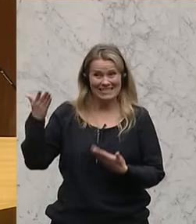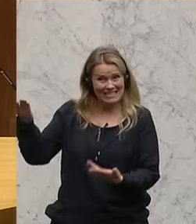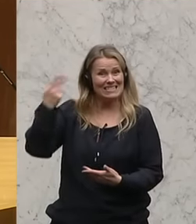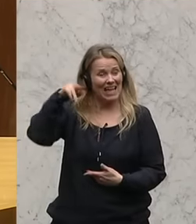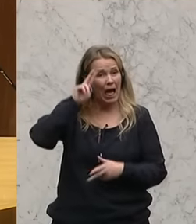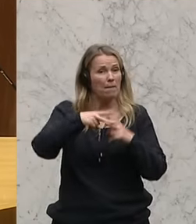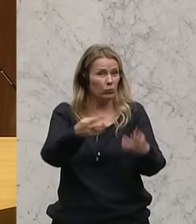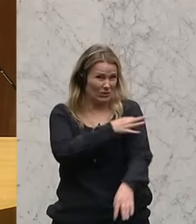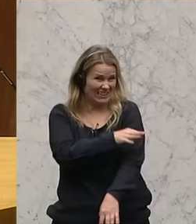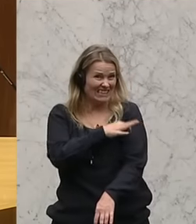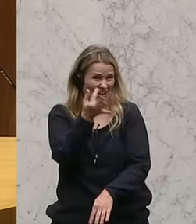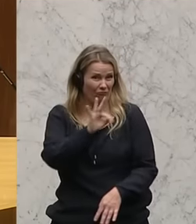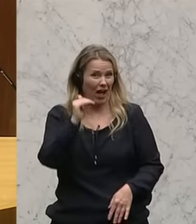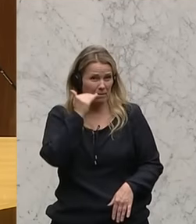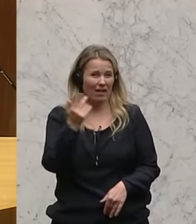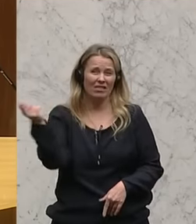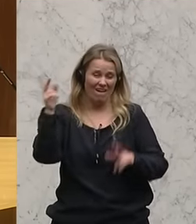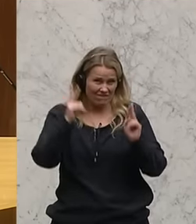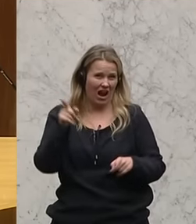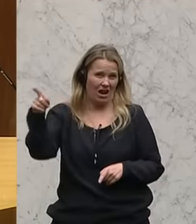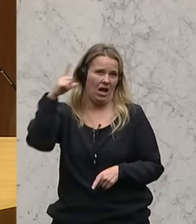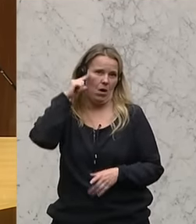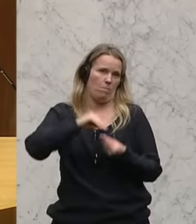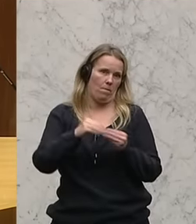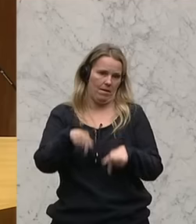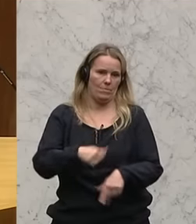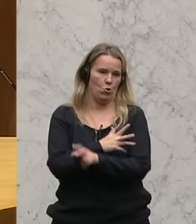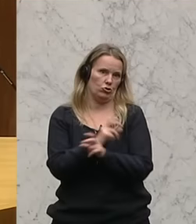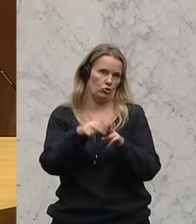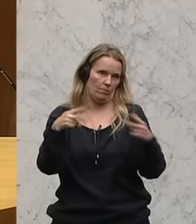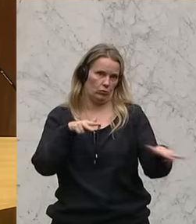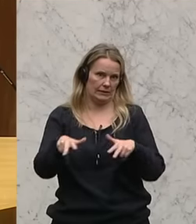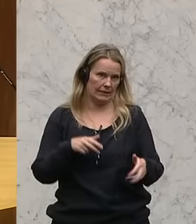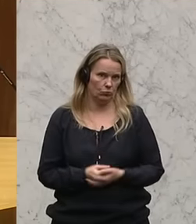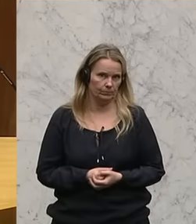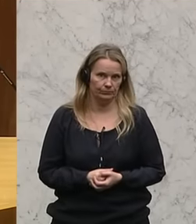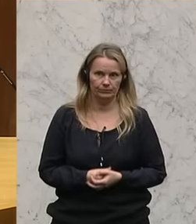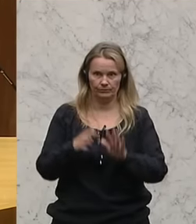Bundeskanzler Faymann, sind in Wahrheit das eigentliche Problem dieser österreichischen Bundesregierung.